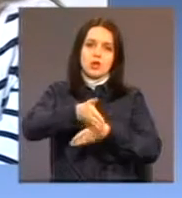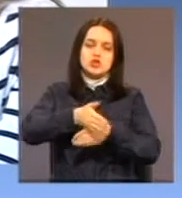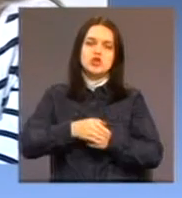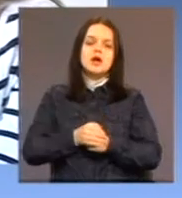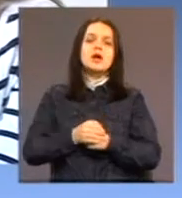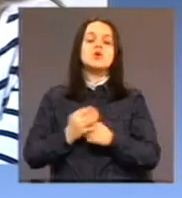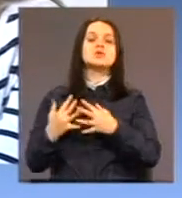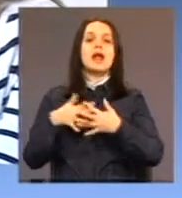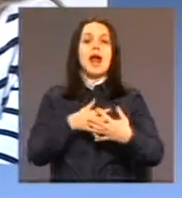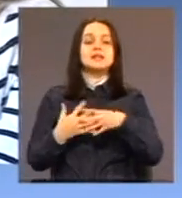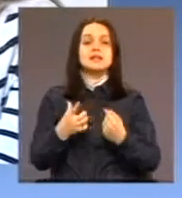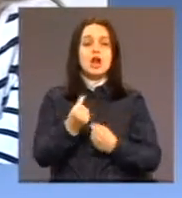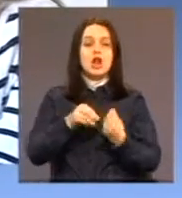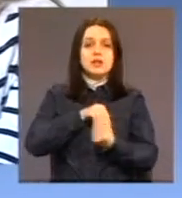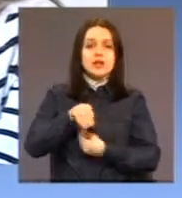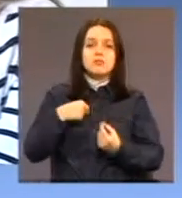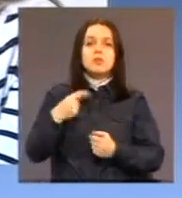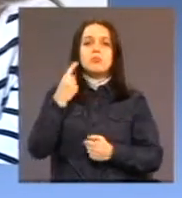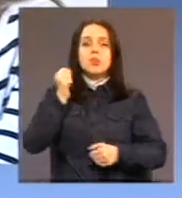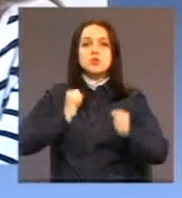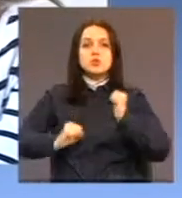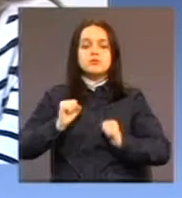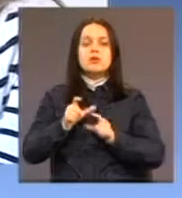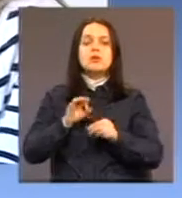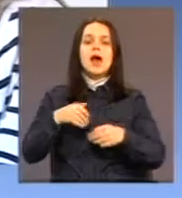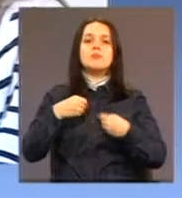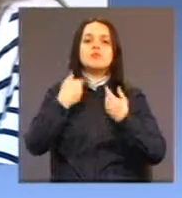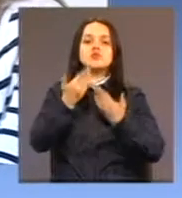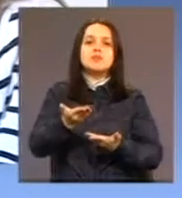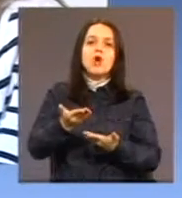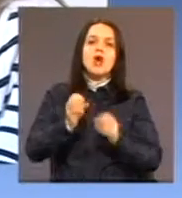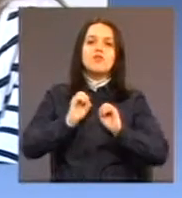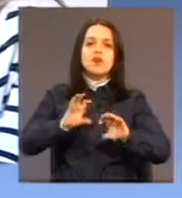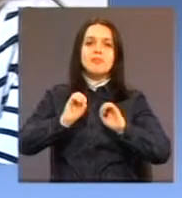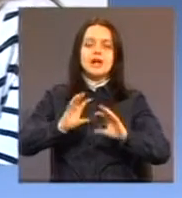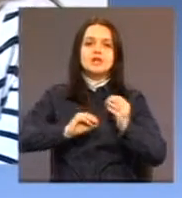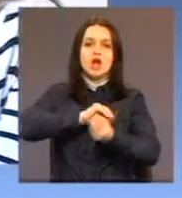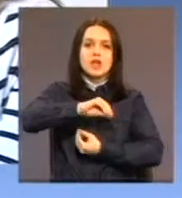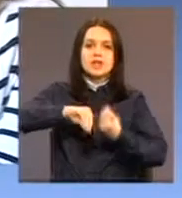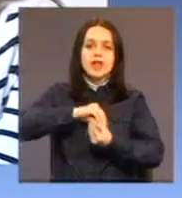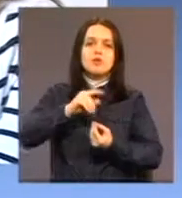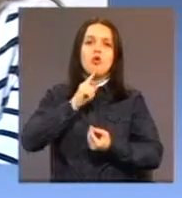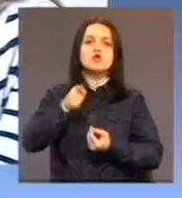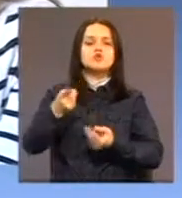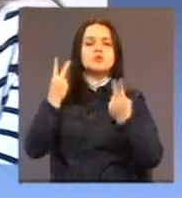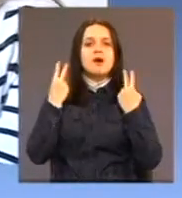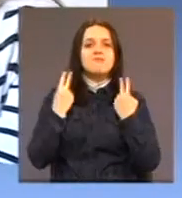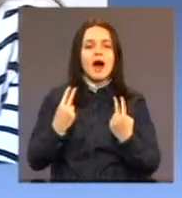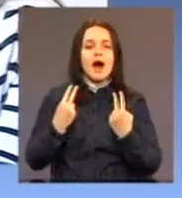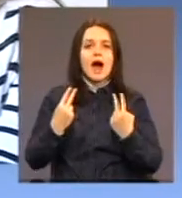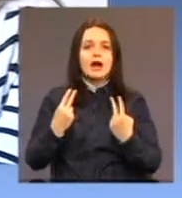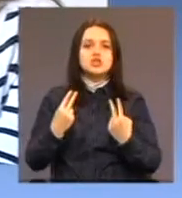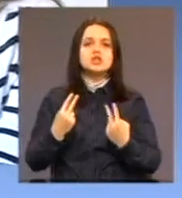roditeljima trudimo se da omogućimo protok informacija roditeljima koji su im značajne u pogledu